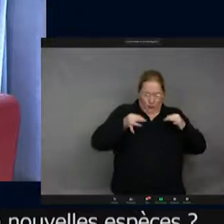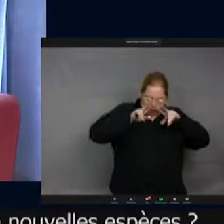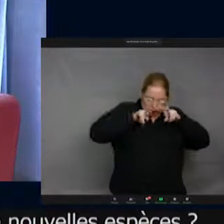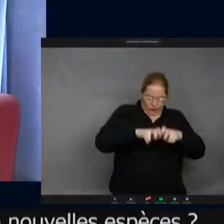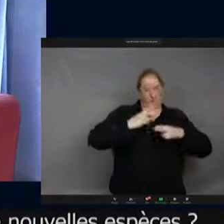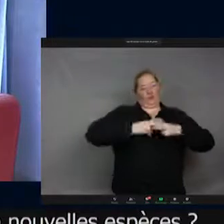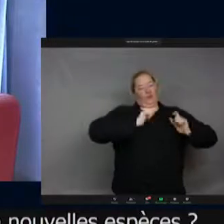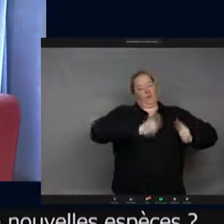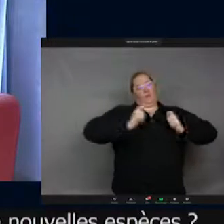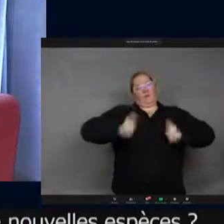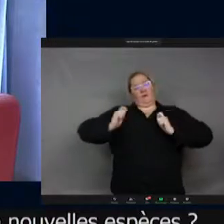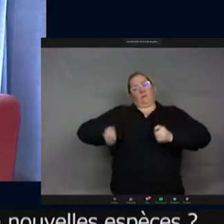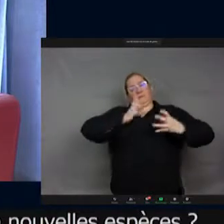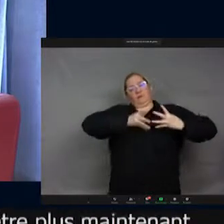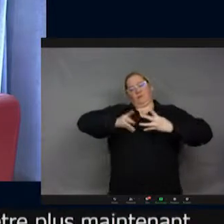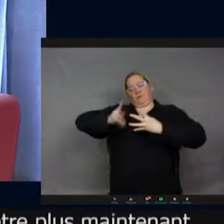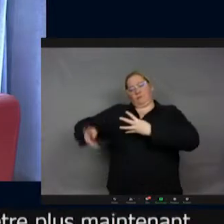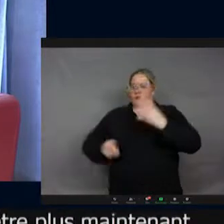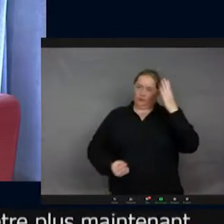identifier et trouver des nouvelles espèces.